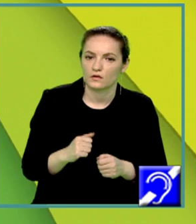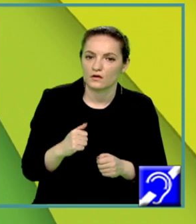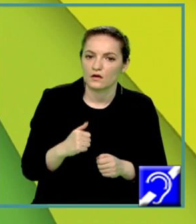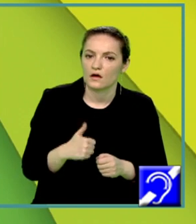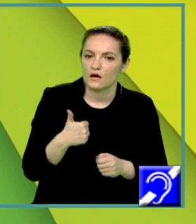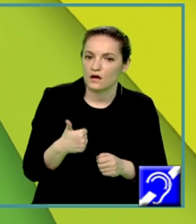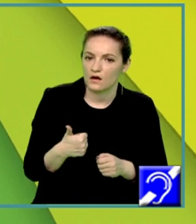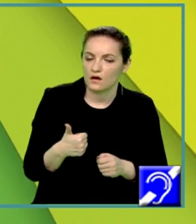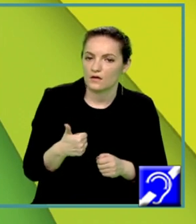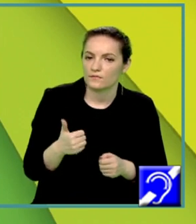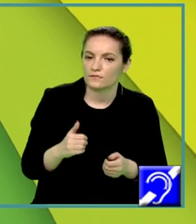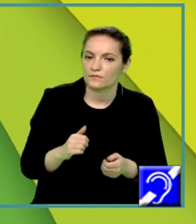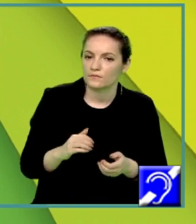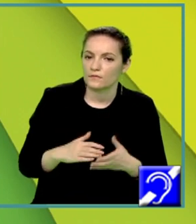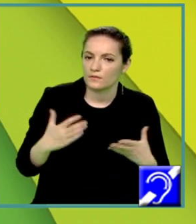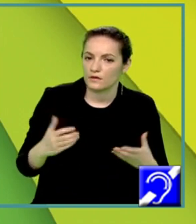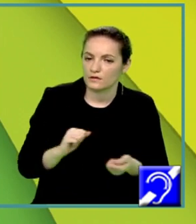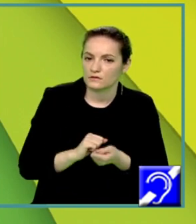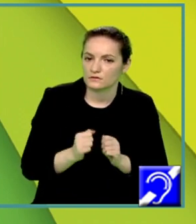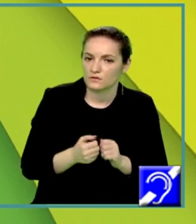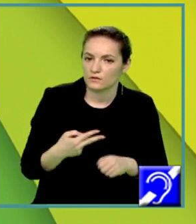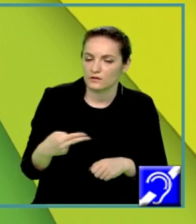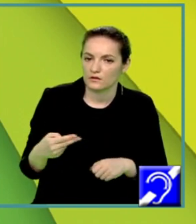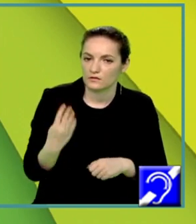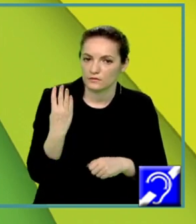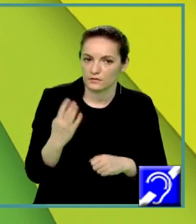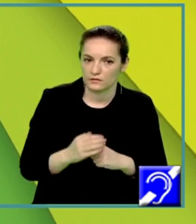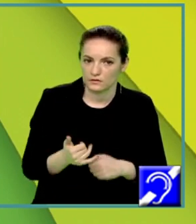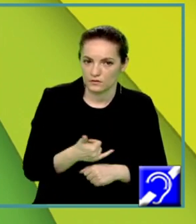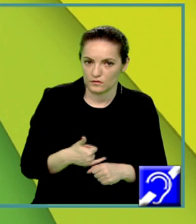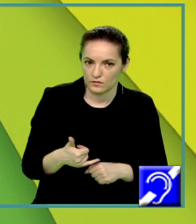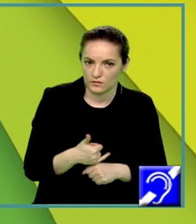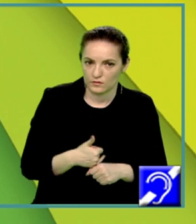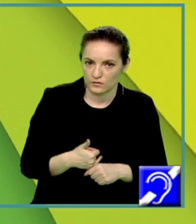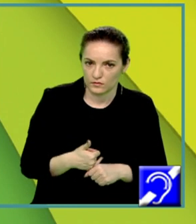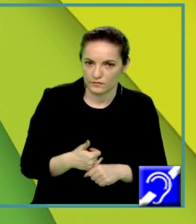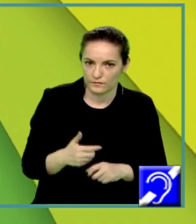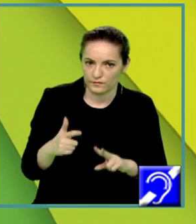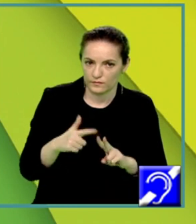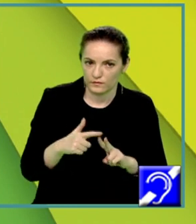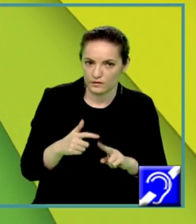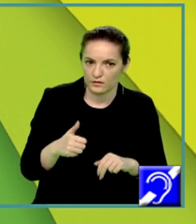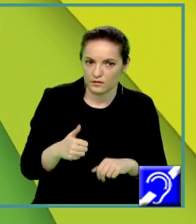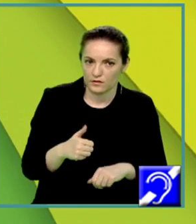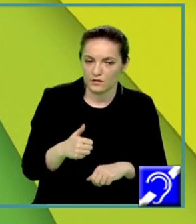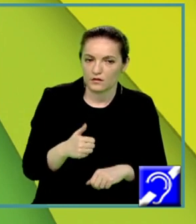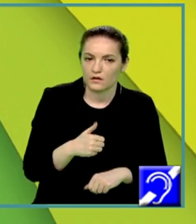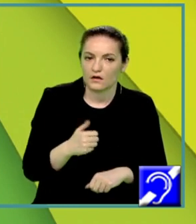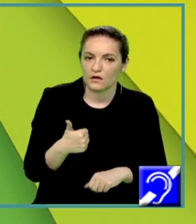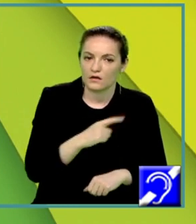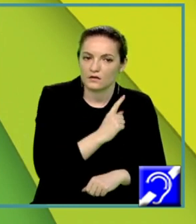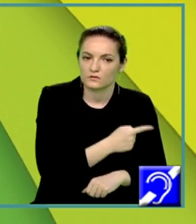A mai mare sau egal decât 4. Se observă că radical din A la a doua minus 2A plus 1